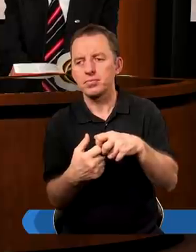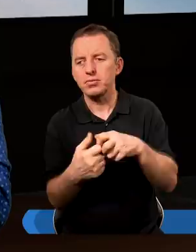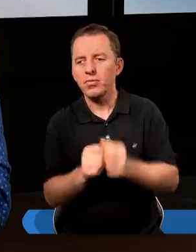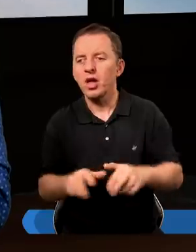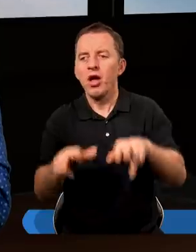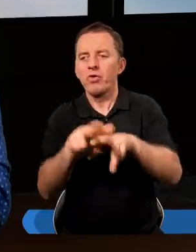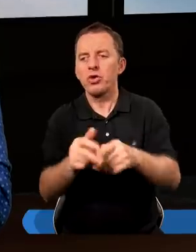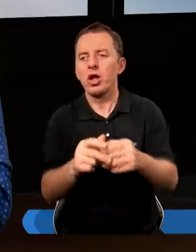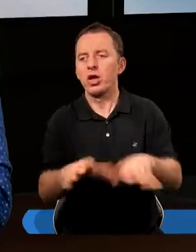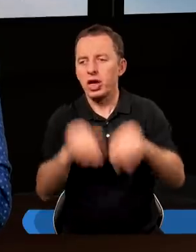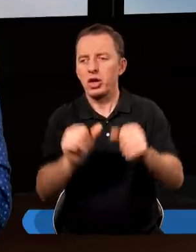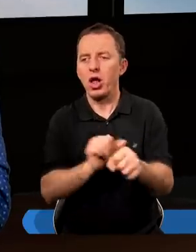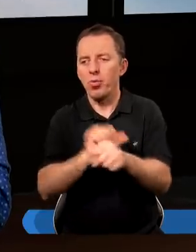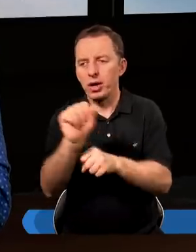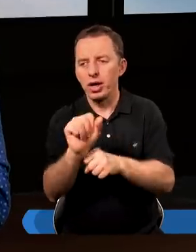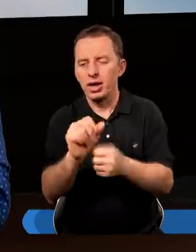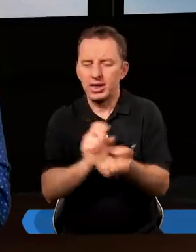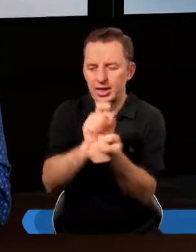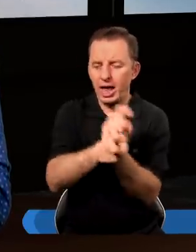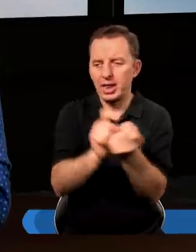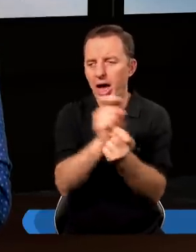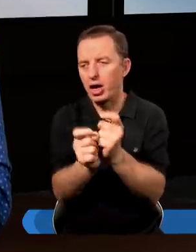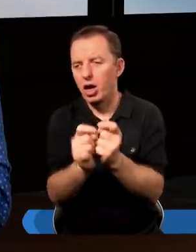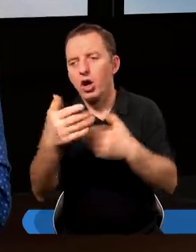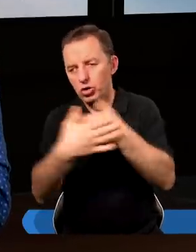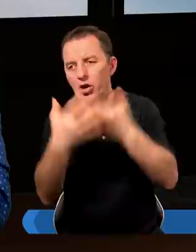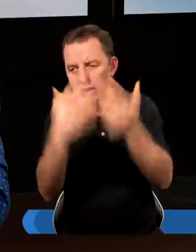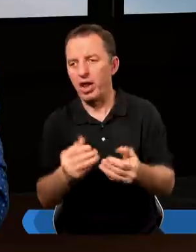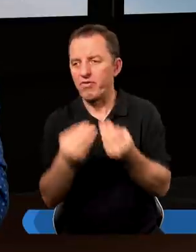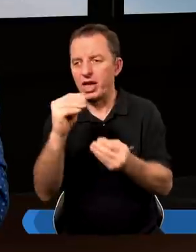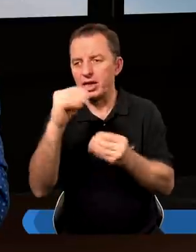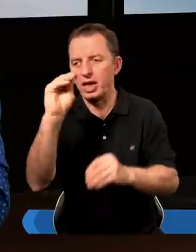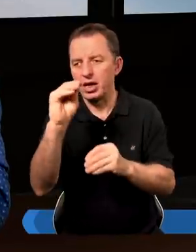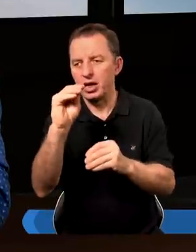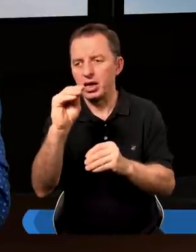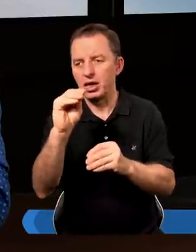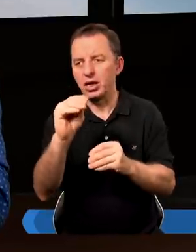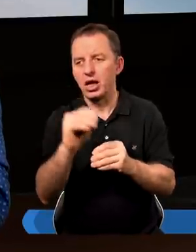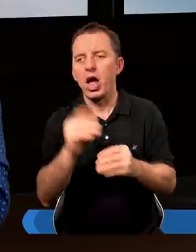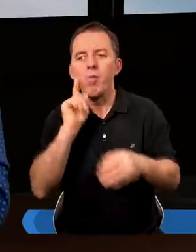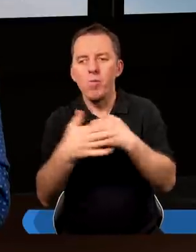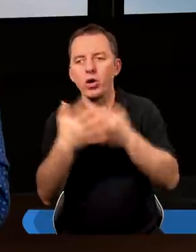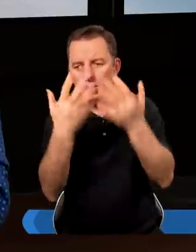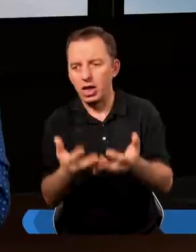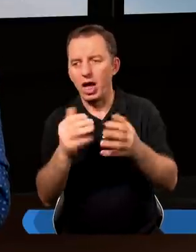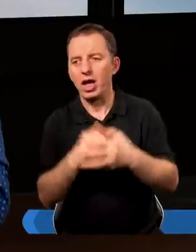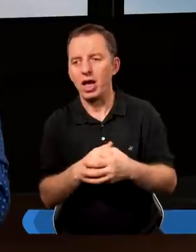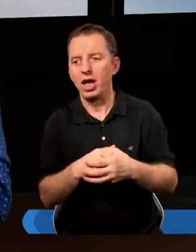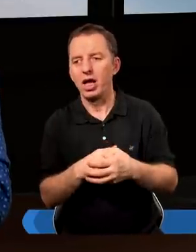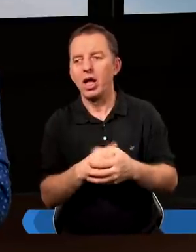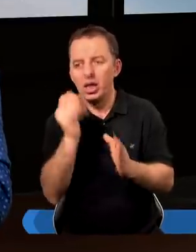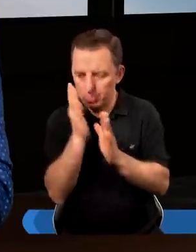W rodzinach zaczynają być zatargi, bo żona chce więcej, mąż chce